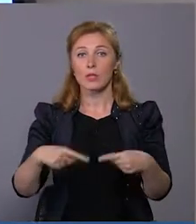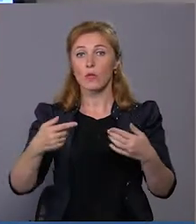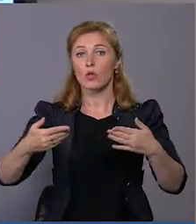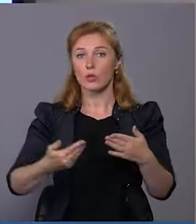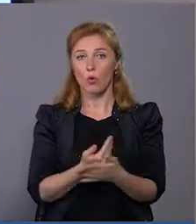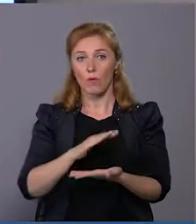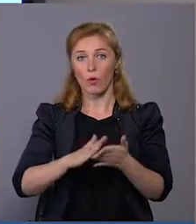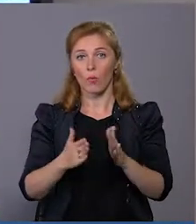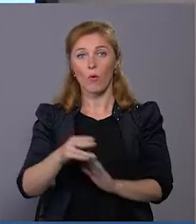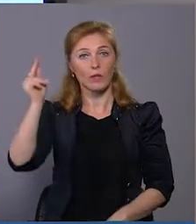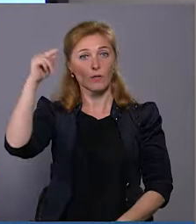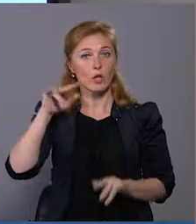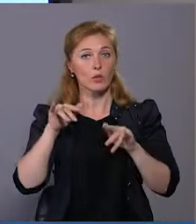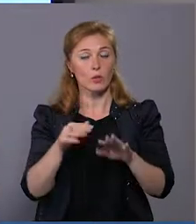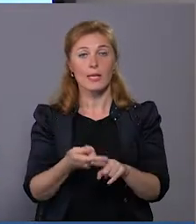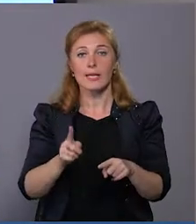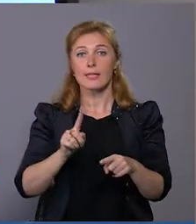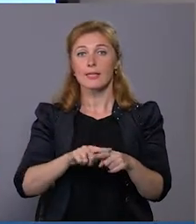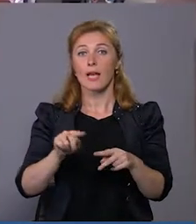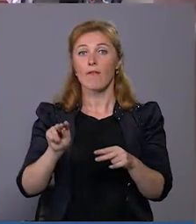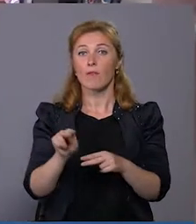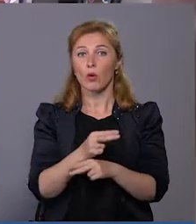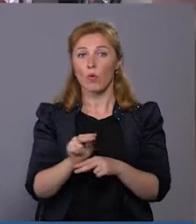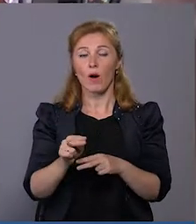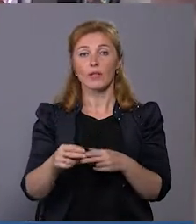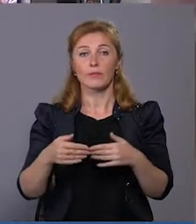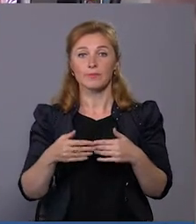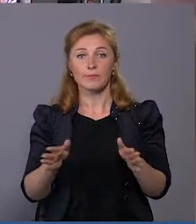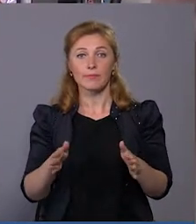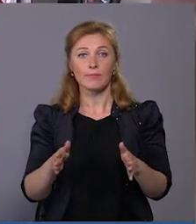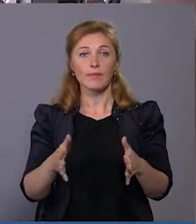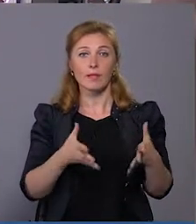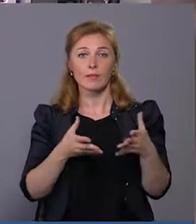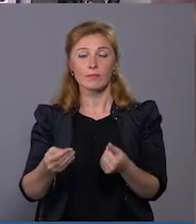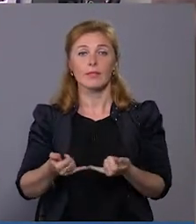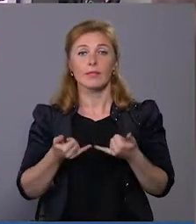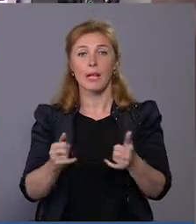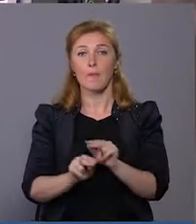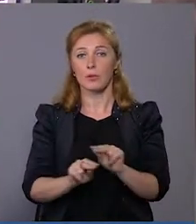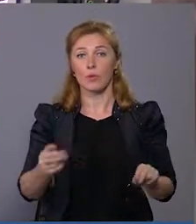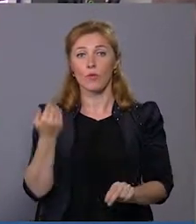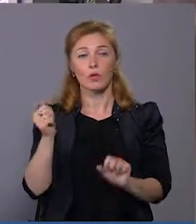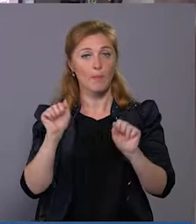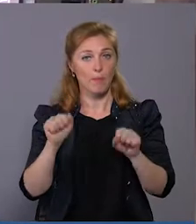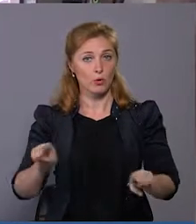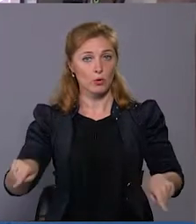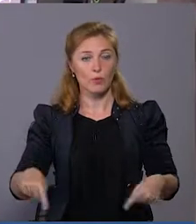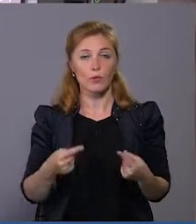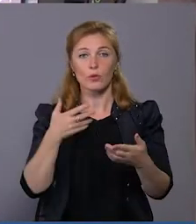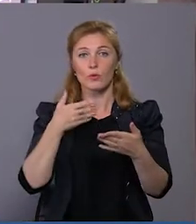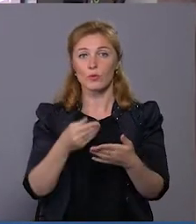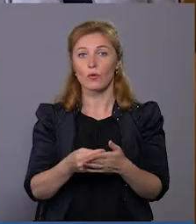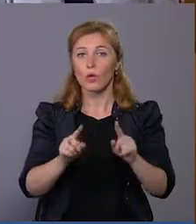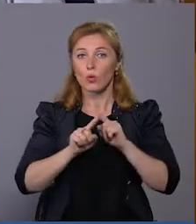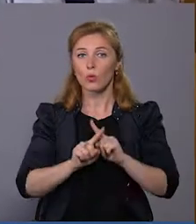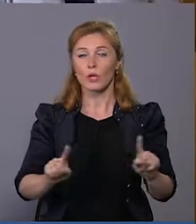навчального процесу – це виховання конкурентного випускника і мотивація для педагогів. Вони зможуть створювати власні унікальні уроки